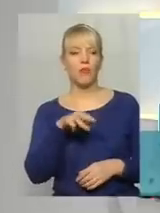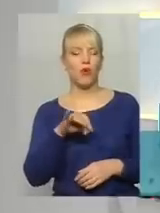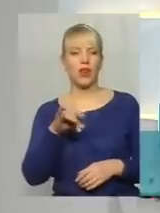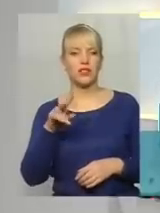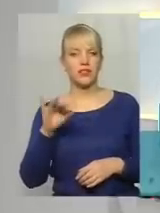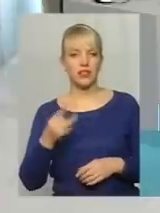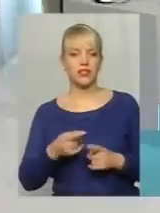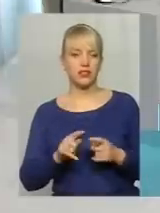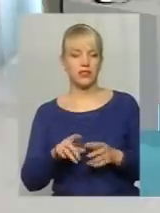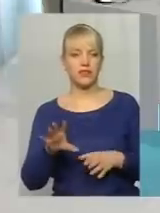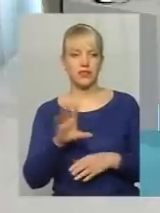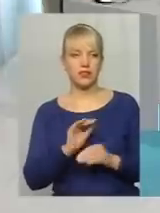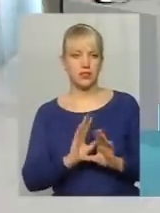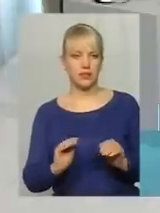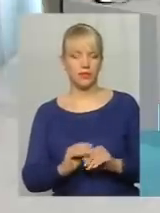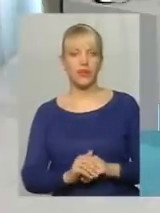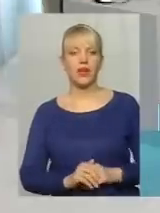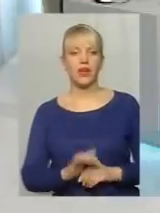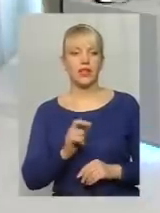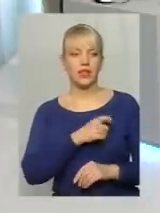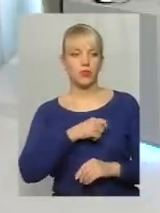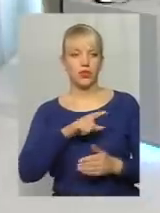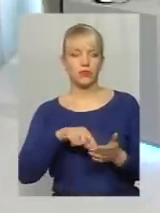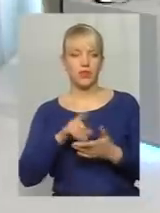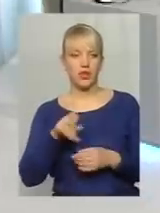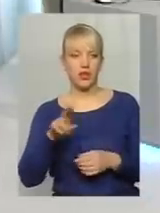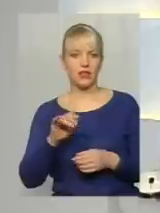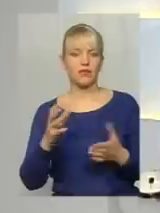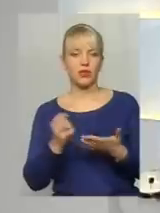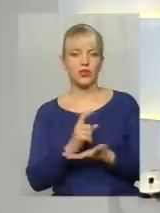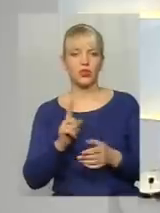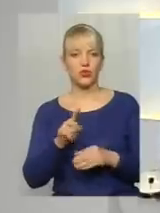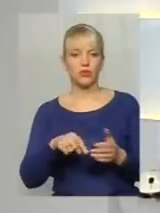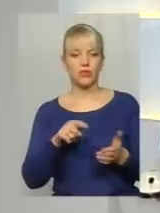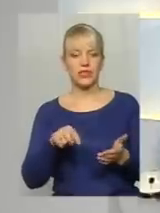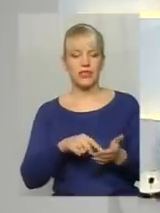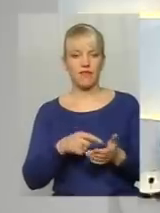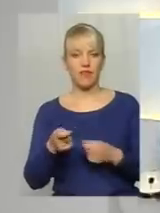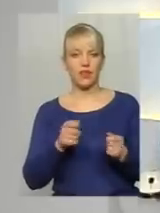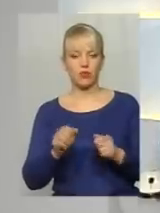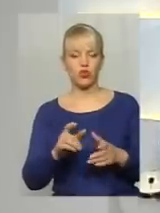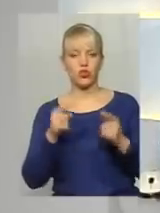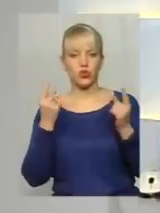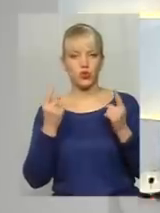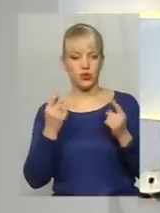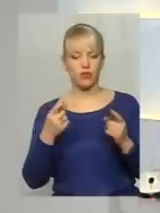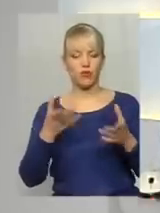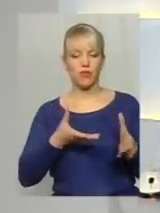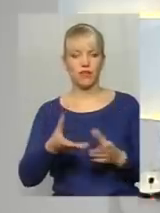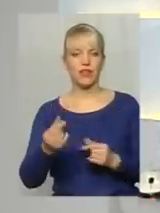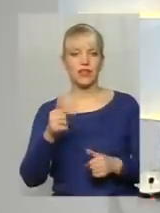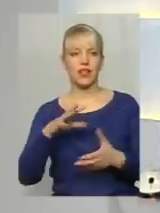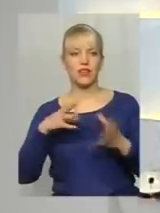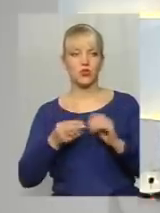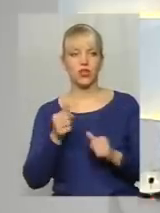все ж таки... Це все чиновників і депутати міської ради. Виходить, що місцева влада може суттєво впливати на результат конкурсу, а